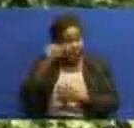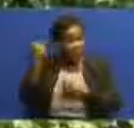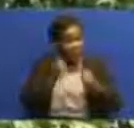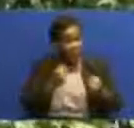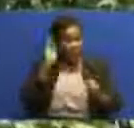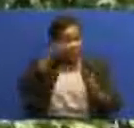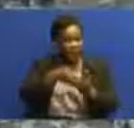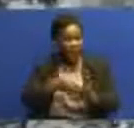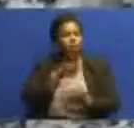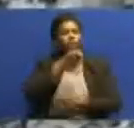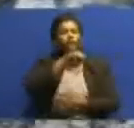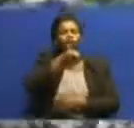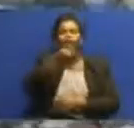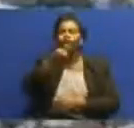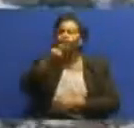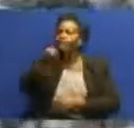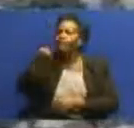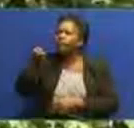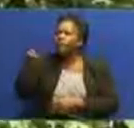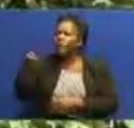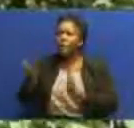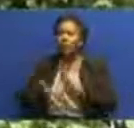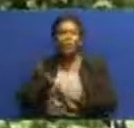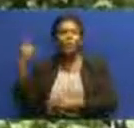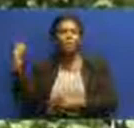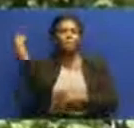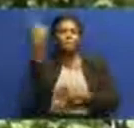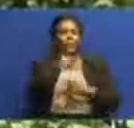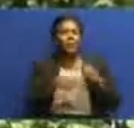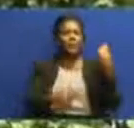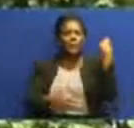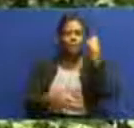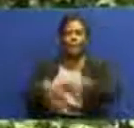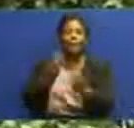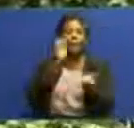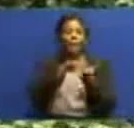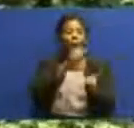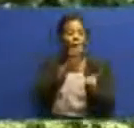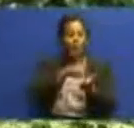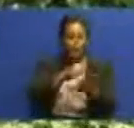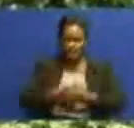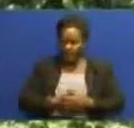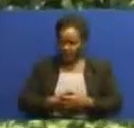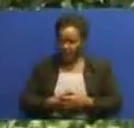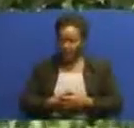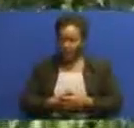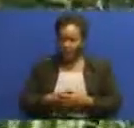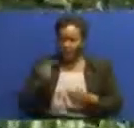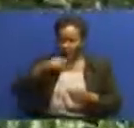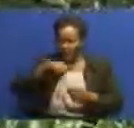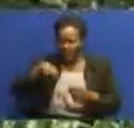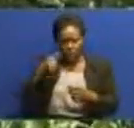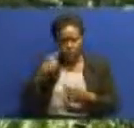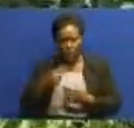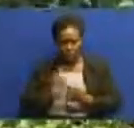wakaanza kutukonda na mawe kikabina sisi tufanyo tuanza kujihami kwa sababu ule